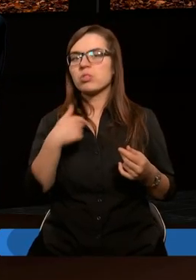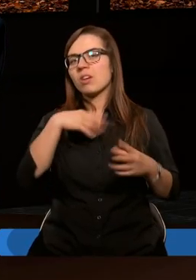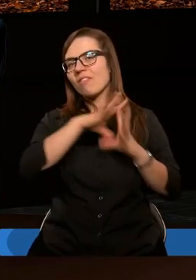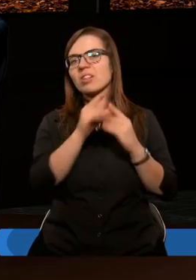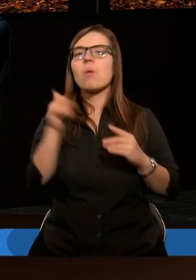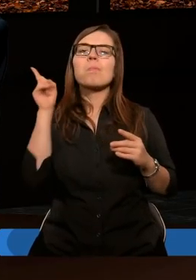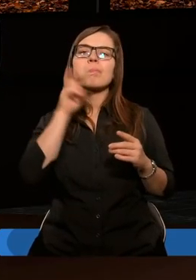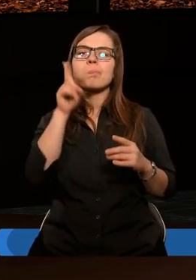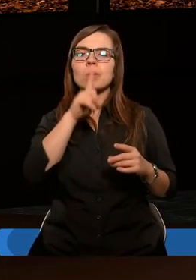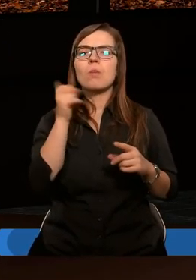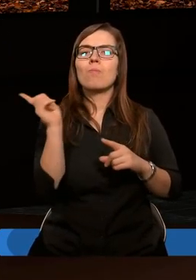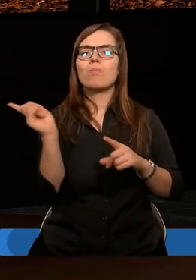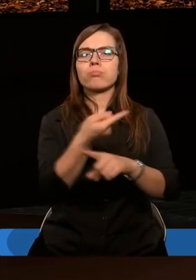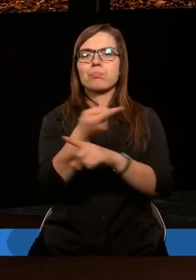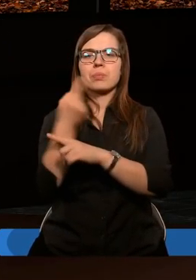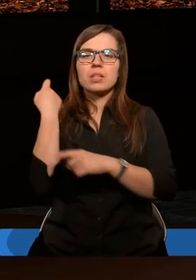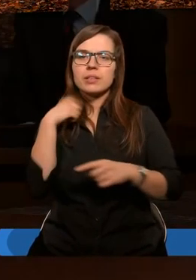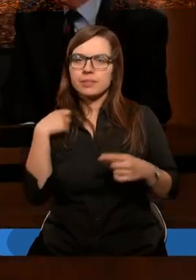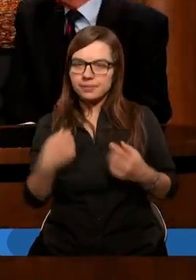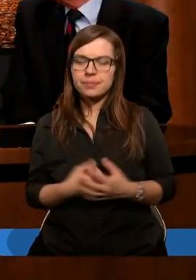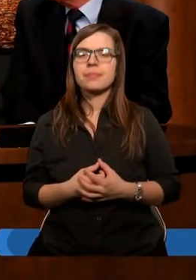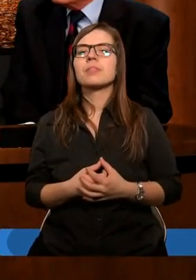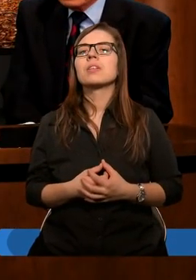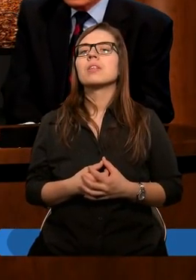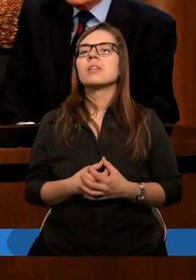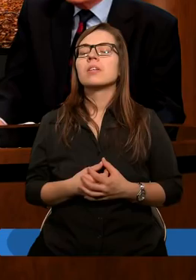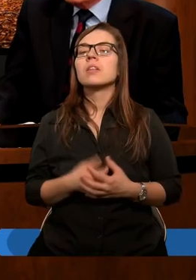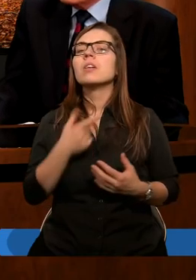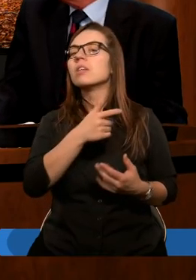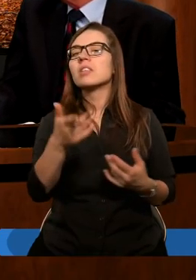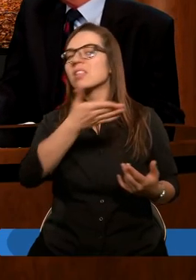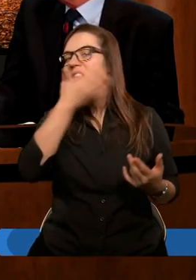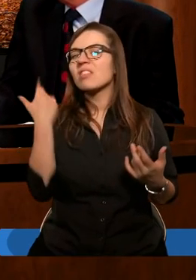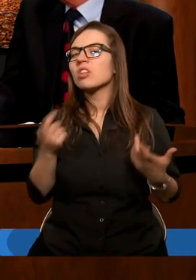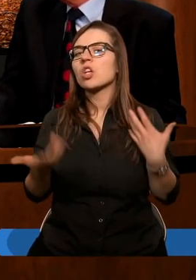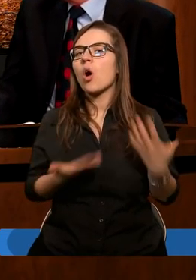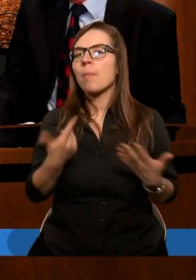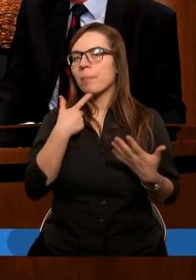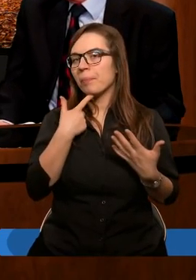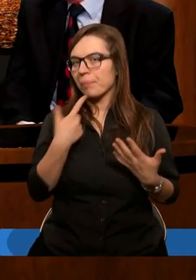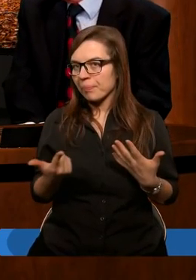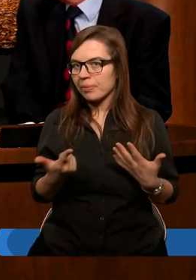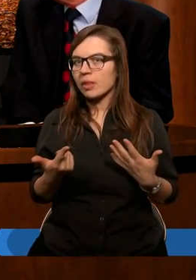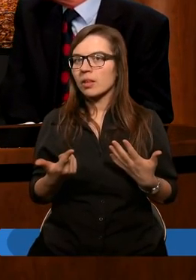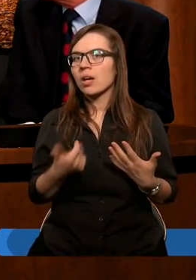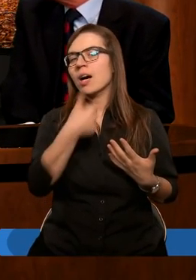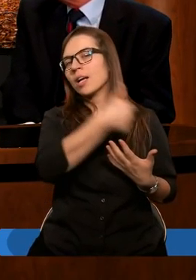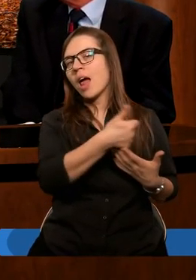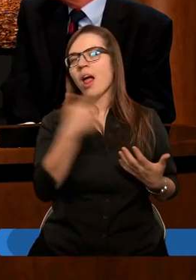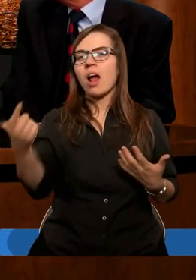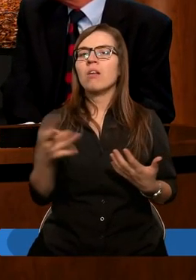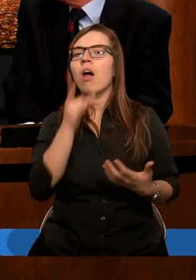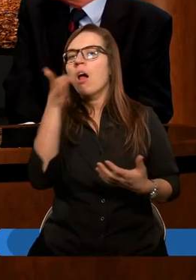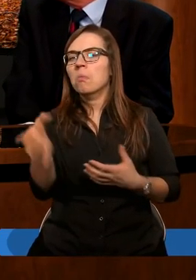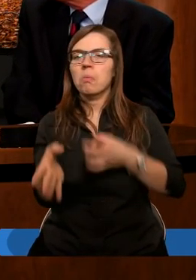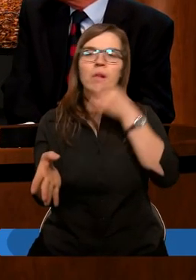wszystkich mężczyzn z tej wiosce zabiją. No i nikt nie wiedział, kto i patrzyli jeden na drugiego